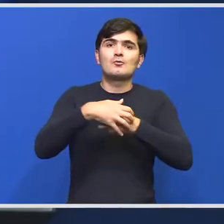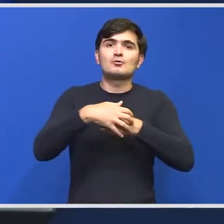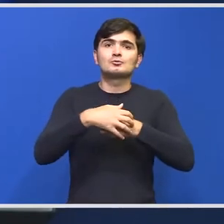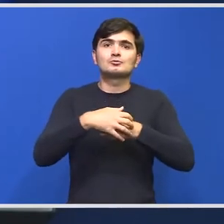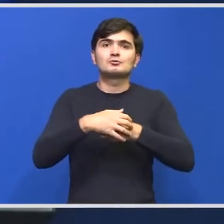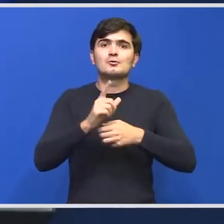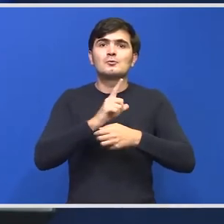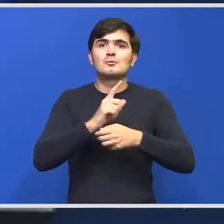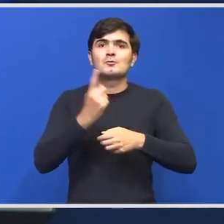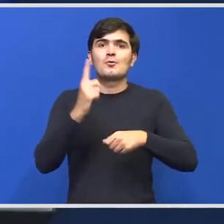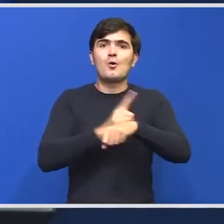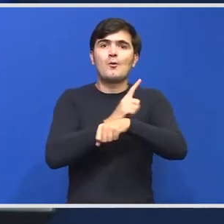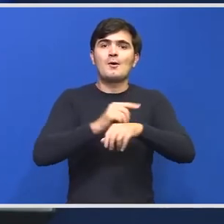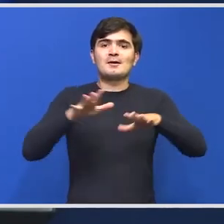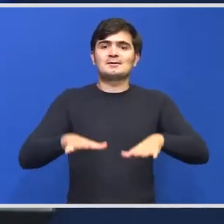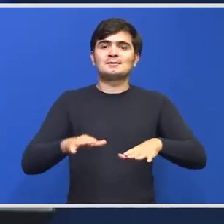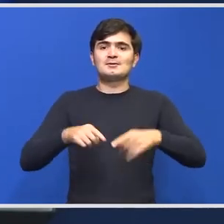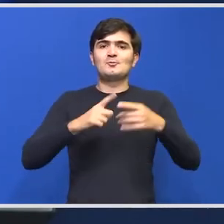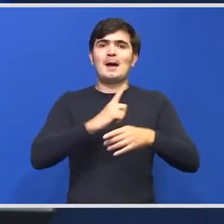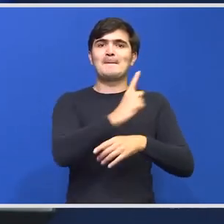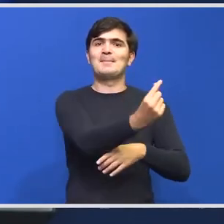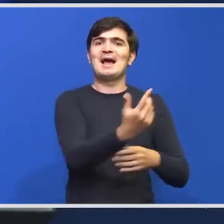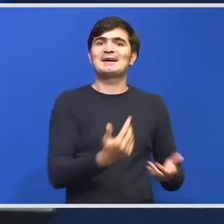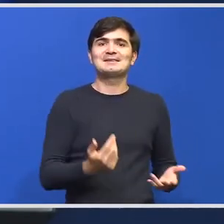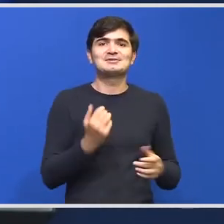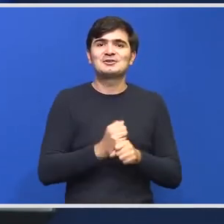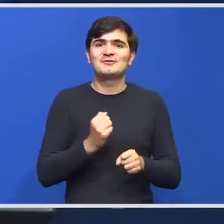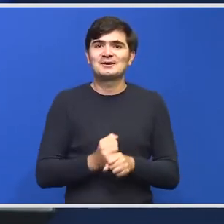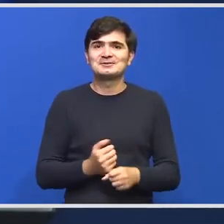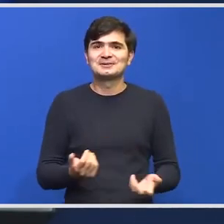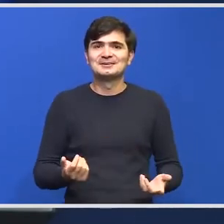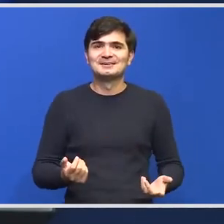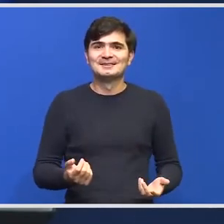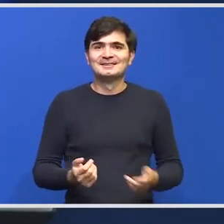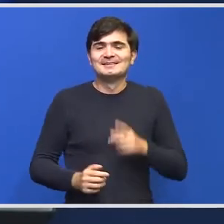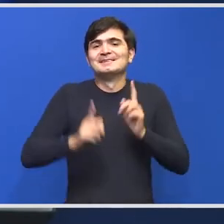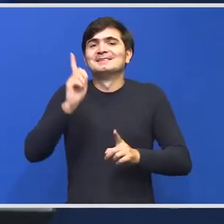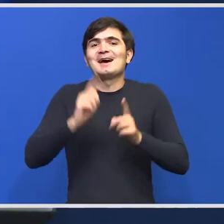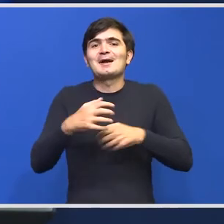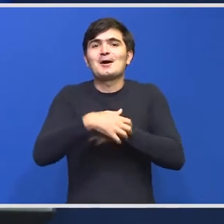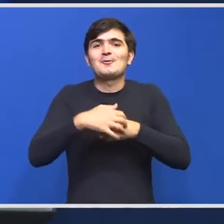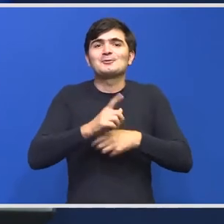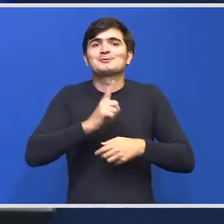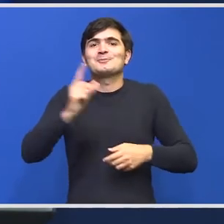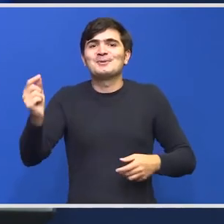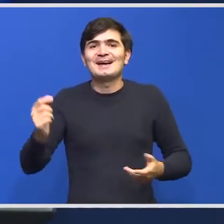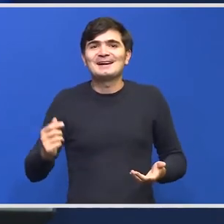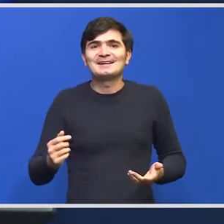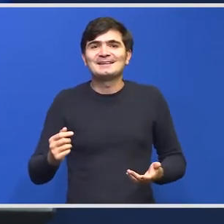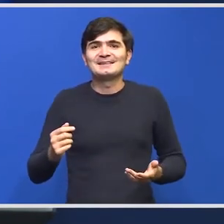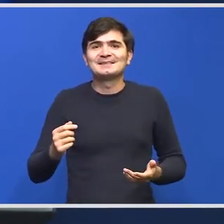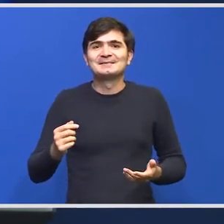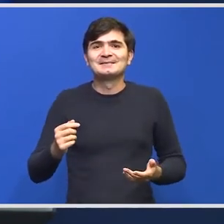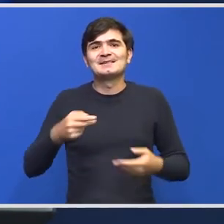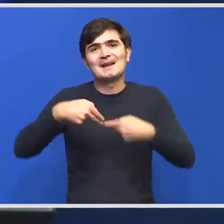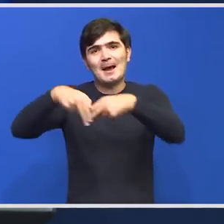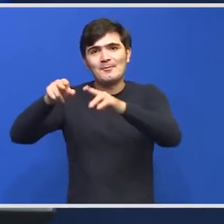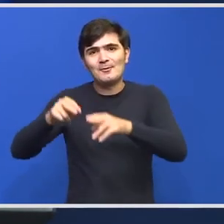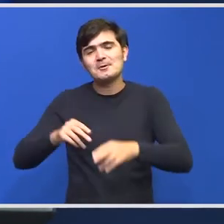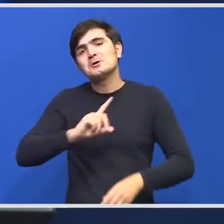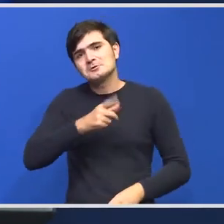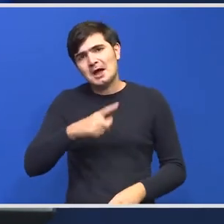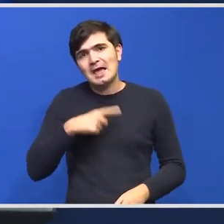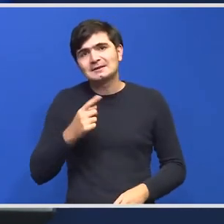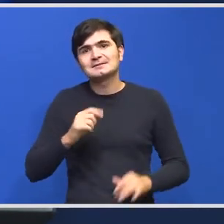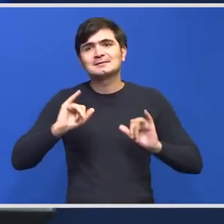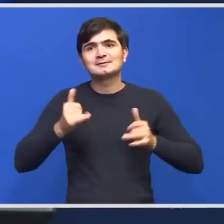extravilan? Înseamnă că nu a... Păi dacă pleacă în extravilan... Da, sunt situații în care